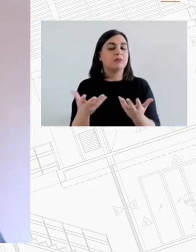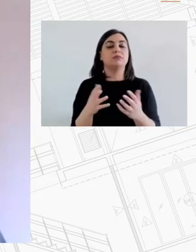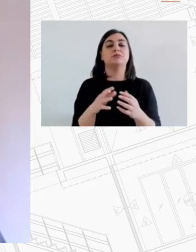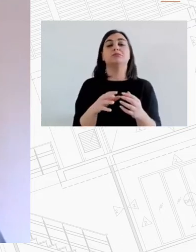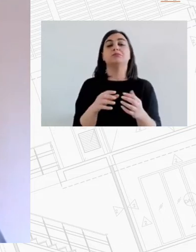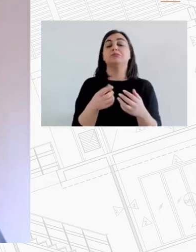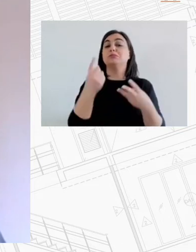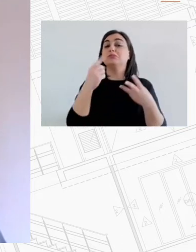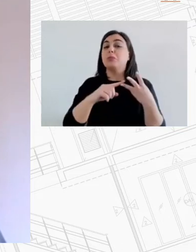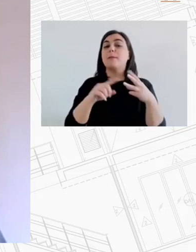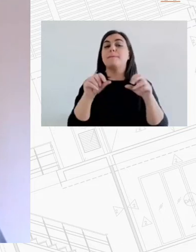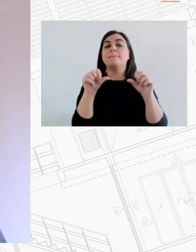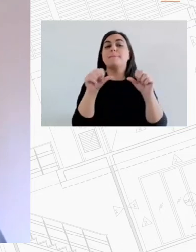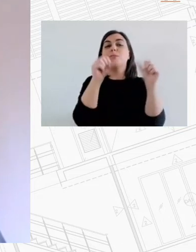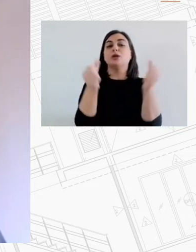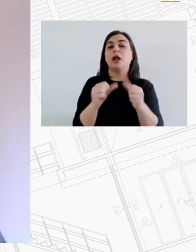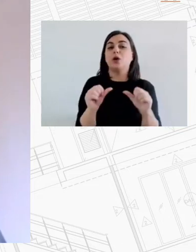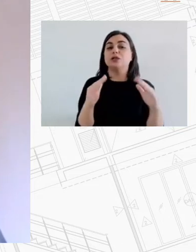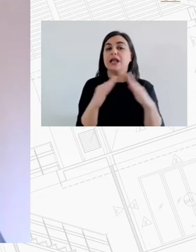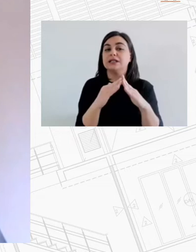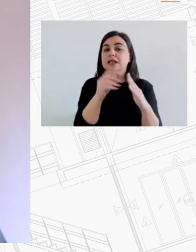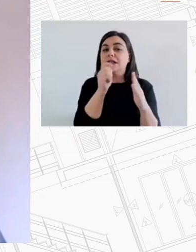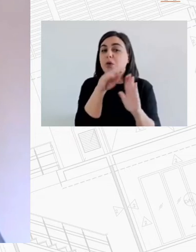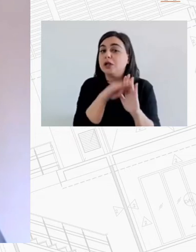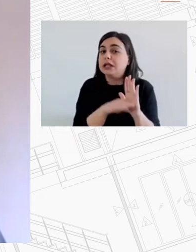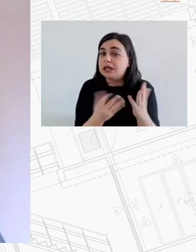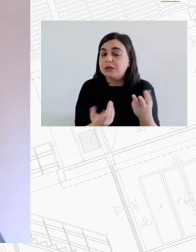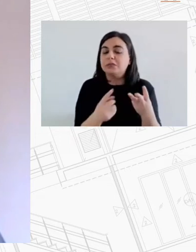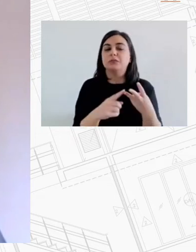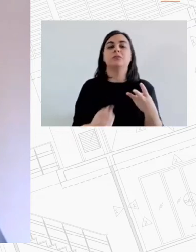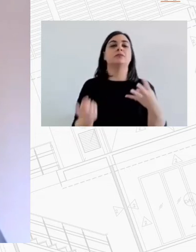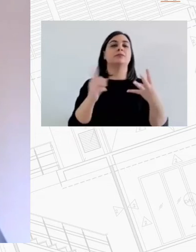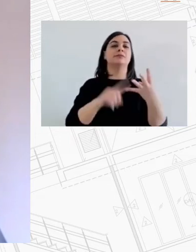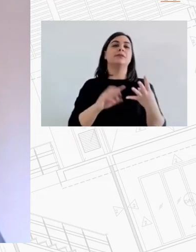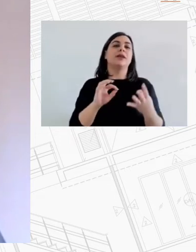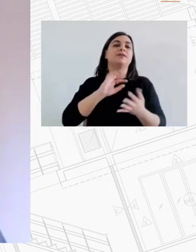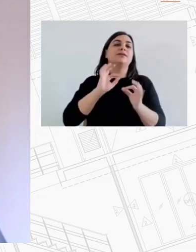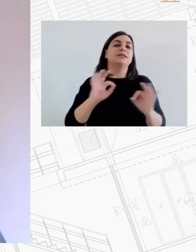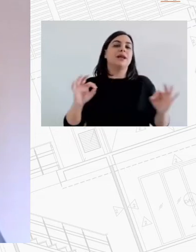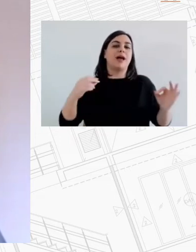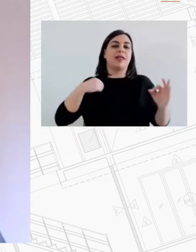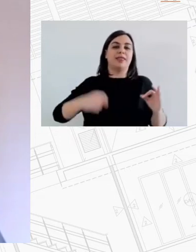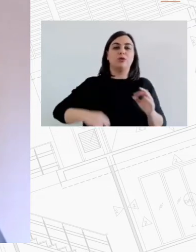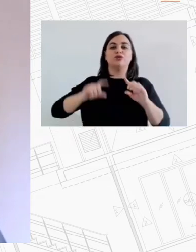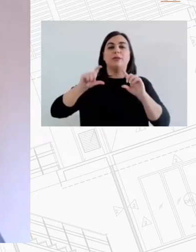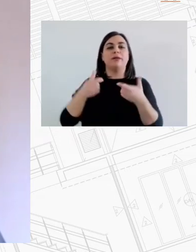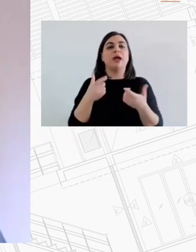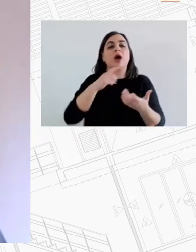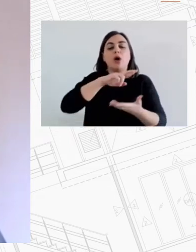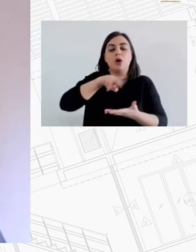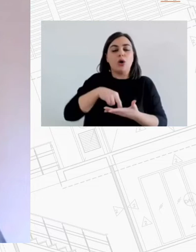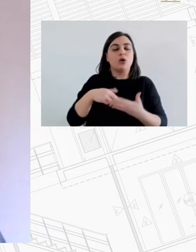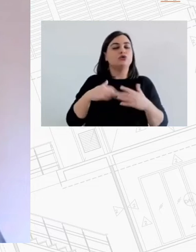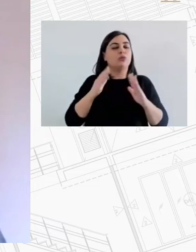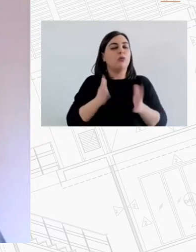πολιτικής από Ελλάδα και το εξωτερικό και φυσικά ο ρόλος της τοπικής αυτοδιοίκησης για τη δημιουργία μιας ολιστικής δημόσιας δράσης και